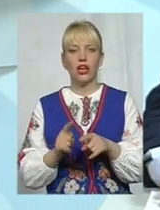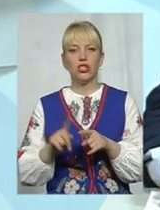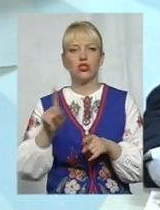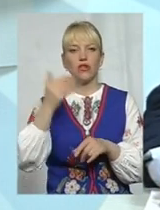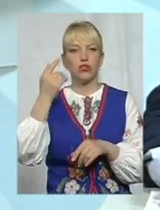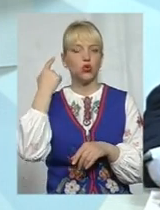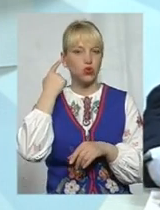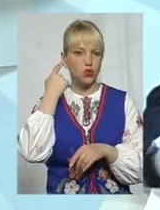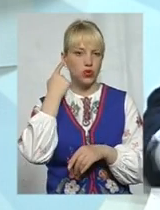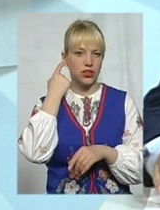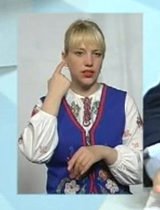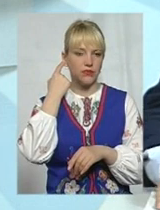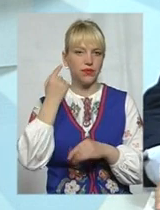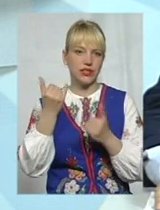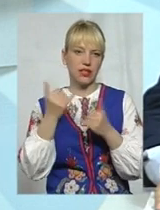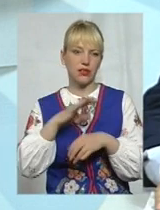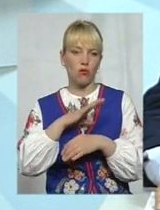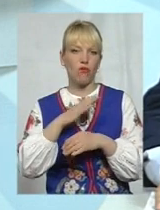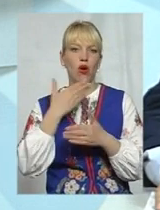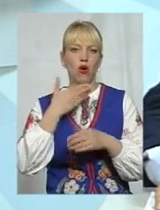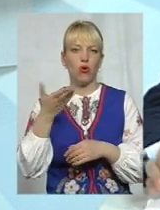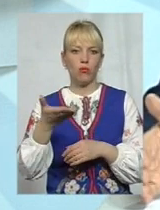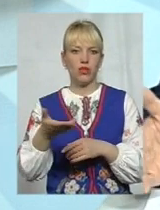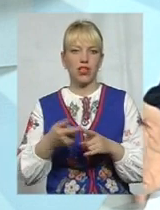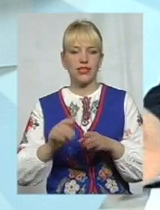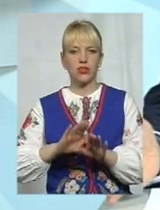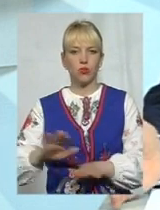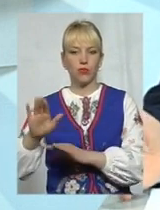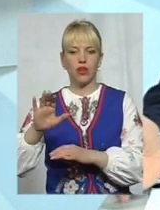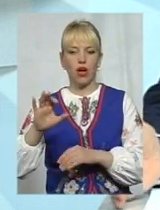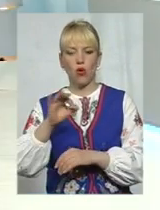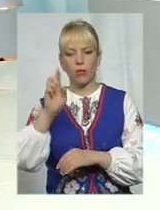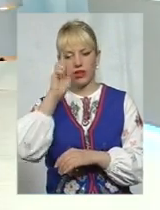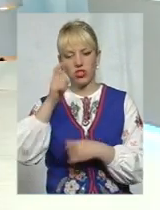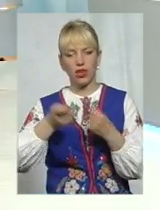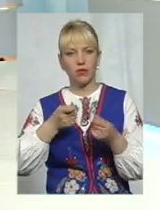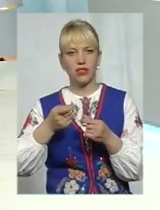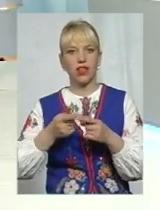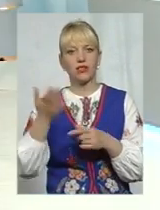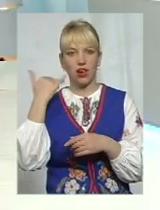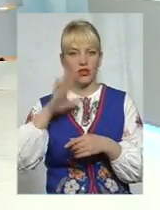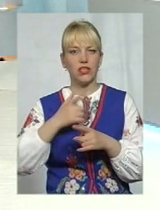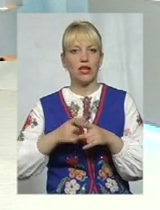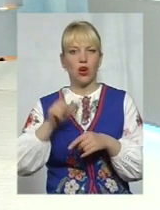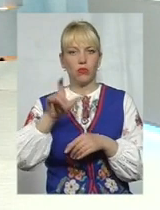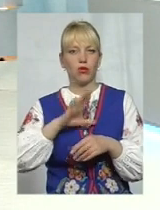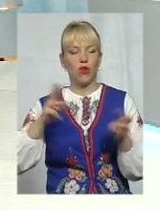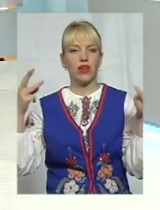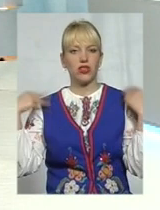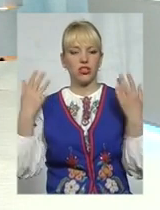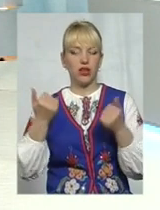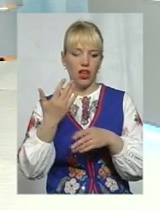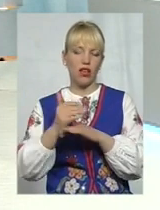чули, зараз був коментар заступника голови обласної держадміністрації. Тоді він був начальником. Є констатування того, що було